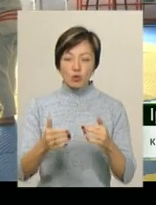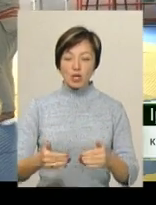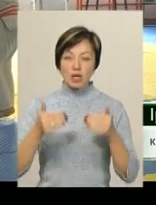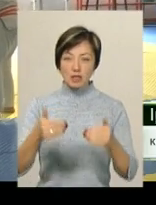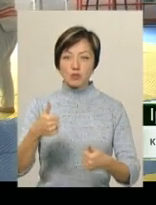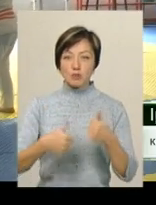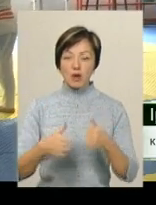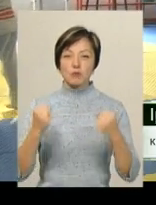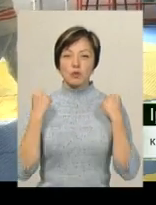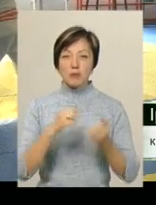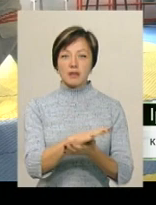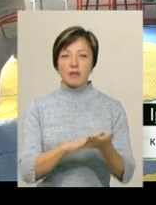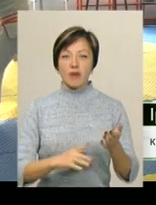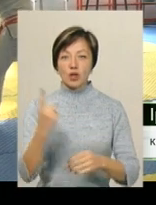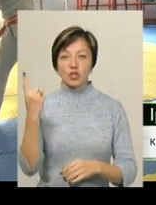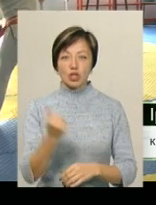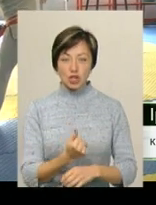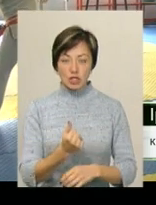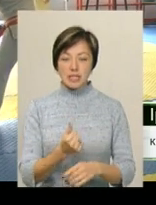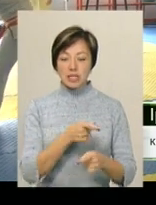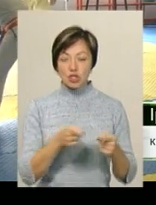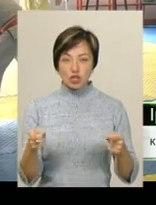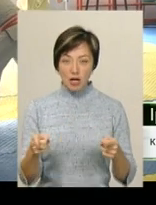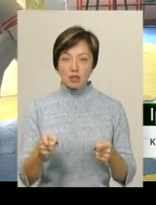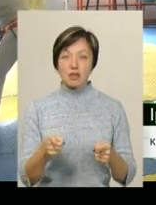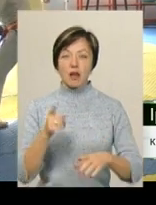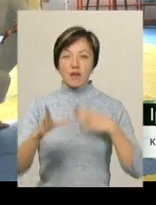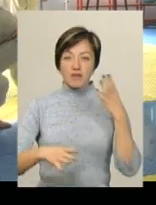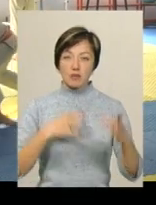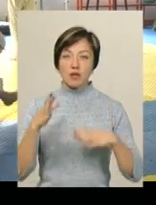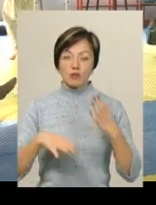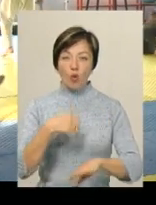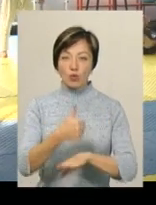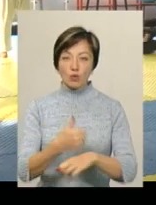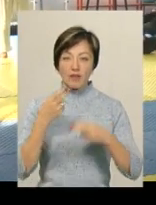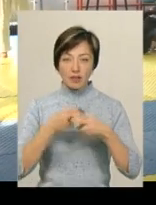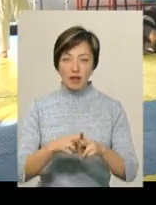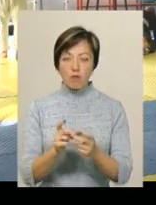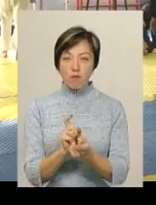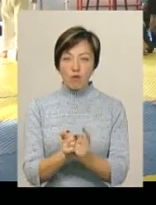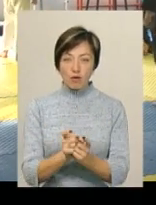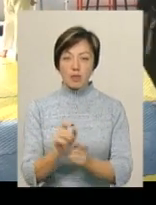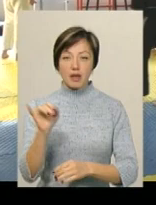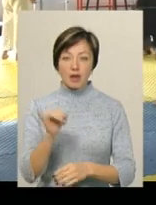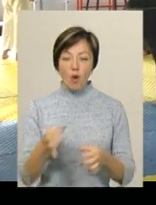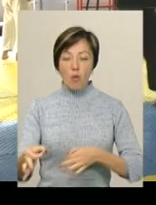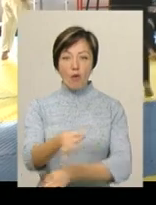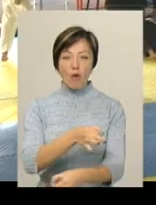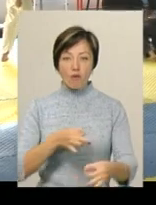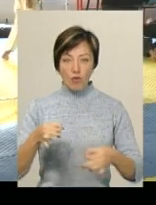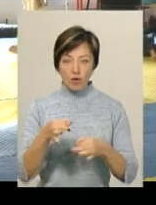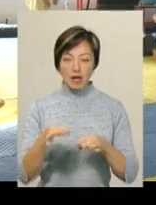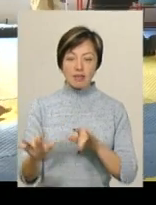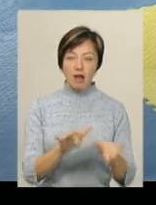до змагання у спортсменів триває один тиждень. За цей час вони відпрацьовують основи техніки боротьби і обговорюють